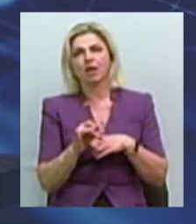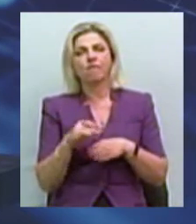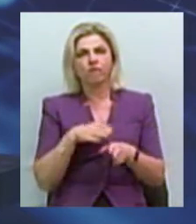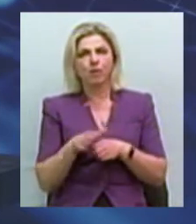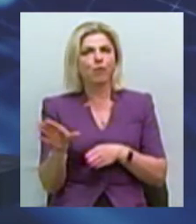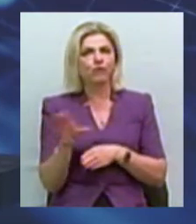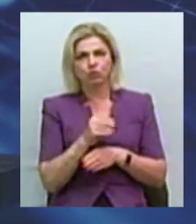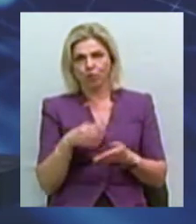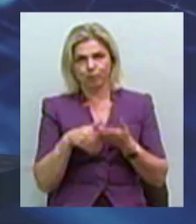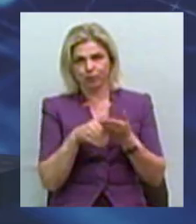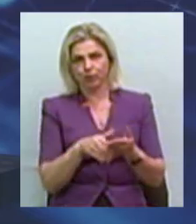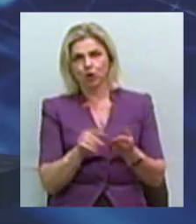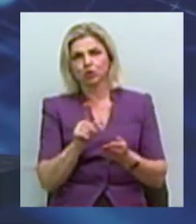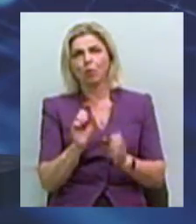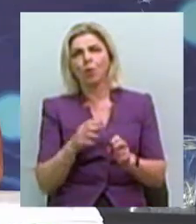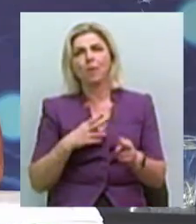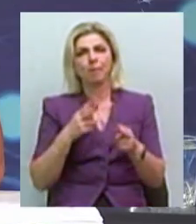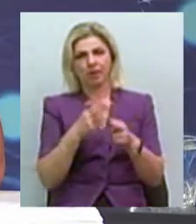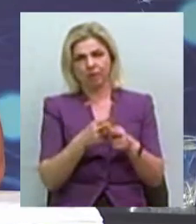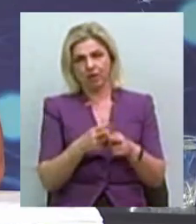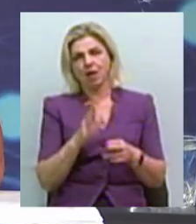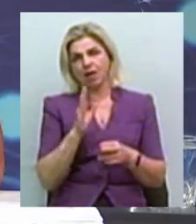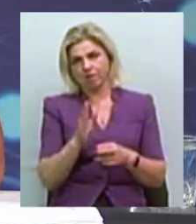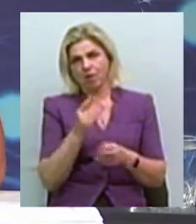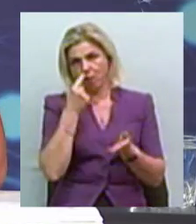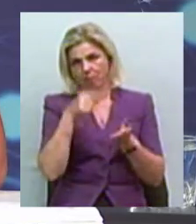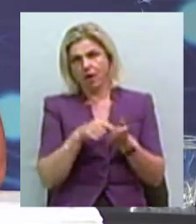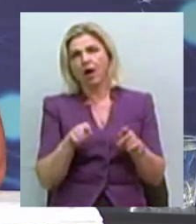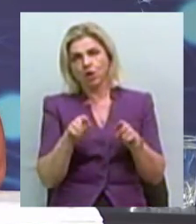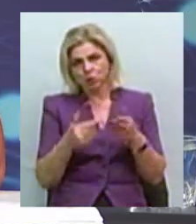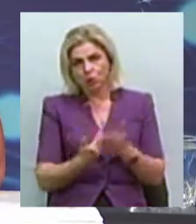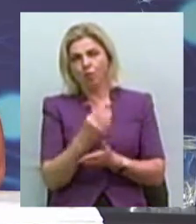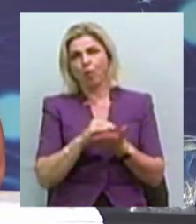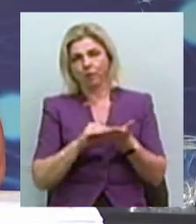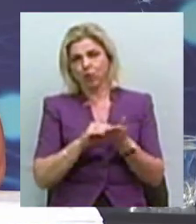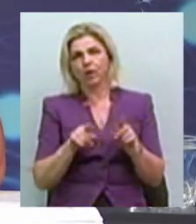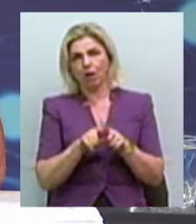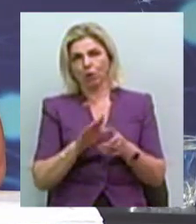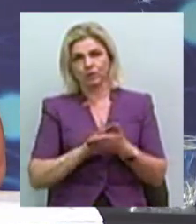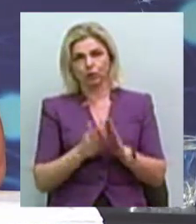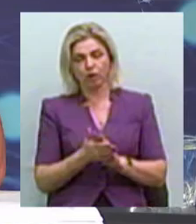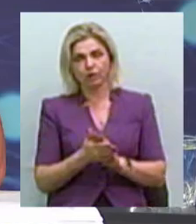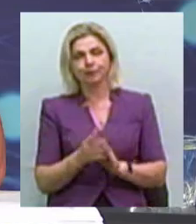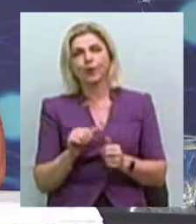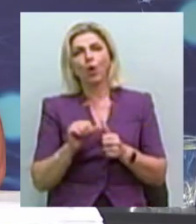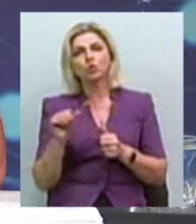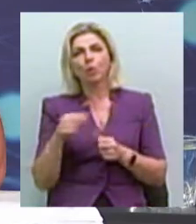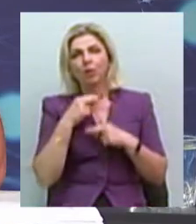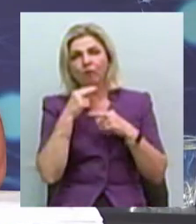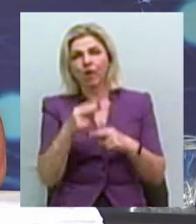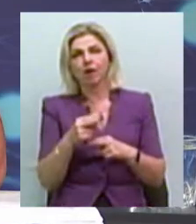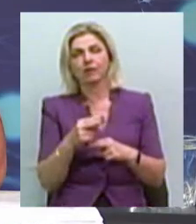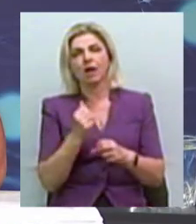зможуть попередити потрапляння цієї особи, знову в таку ситуацію. Особлива увага притіялася у нас